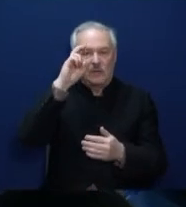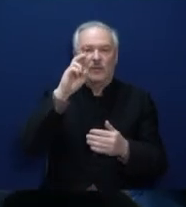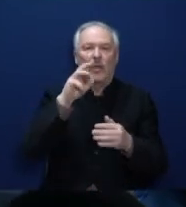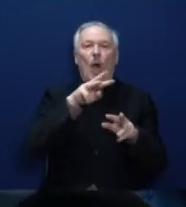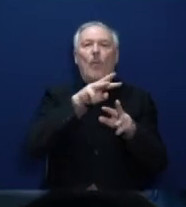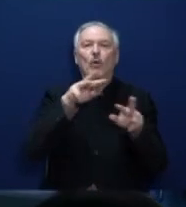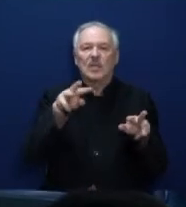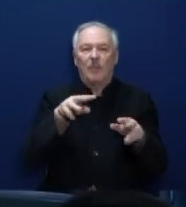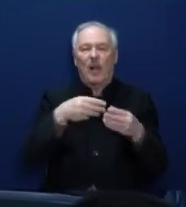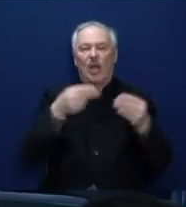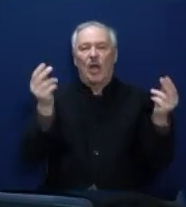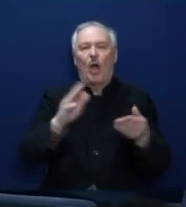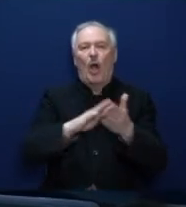«Одинцова». Что ключевое?